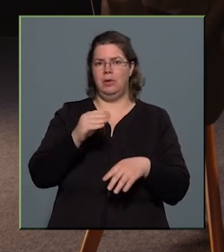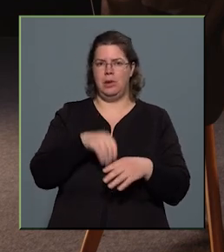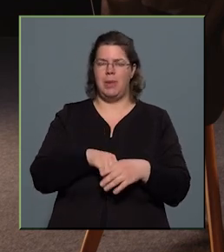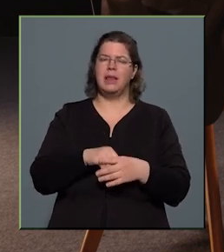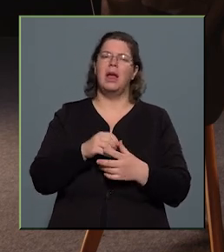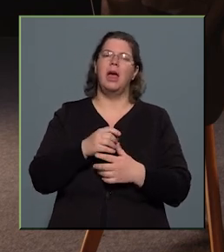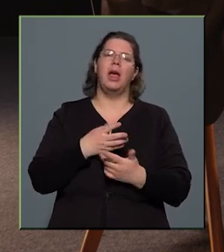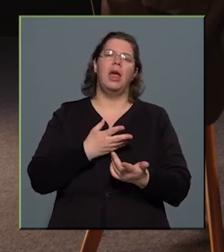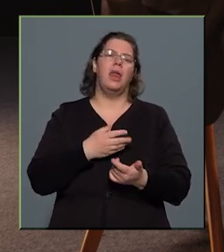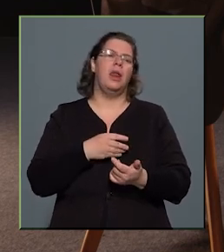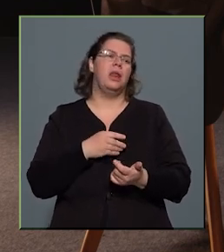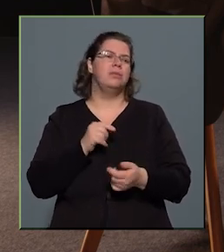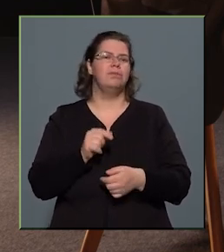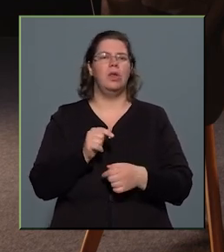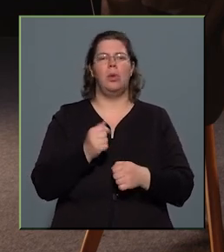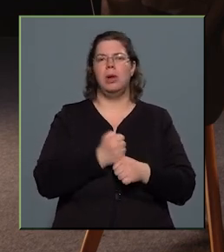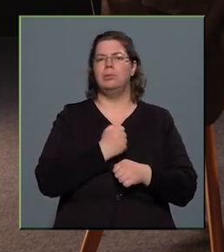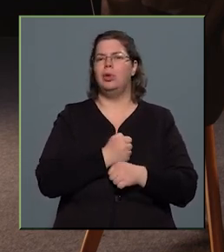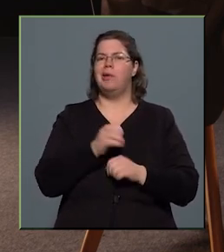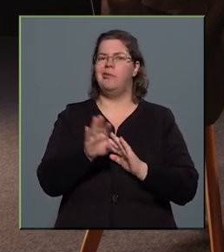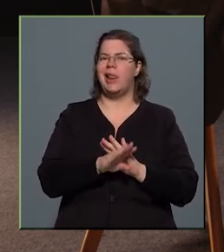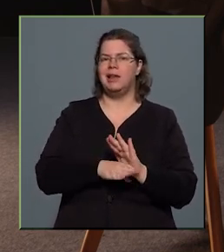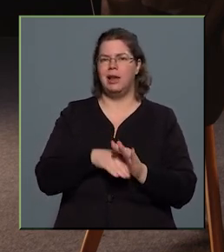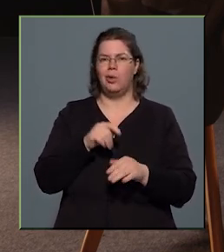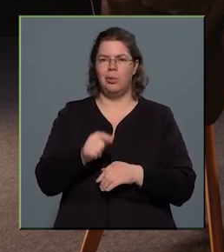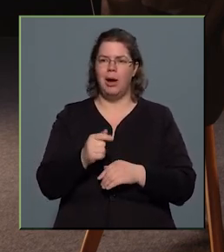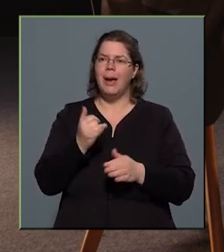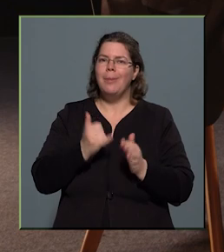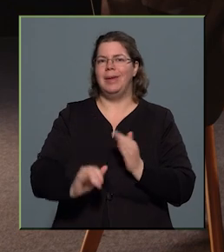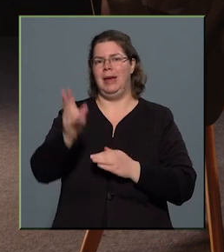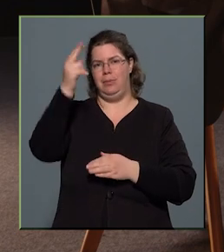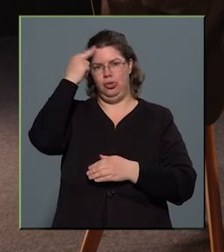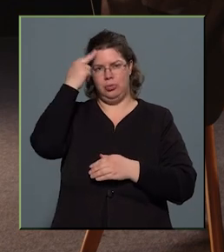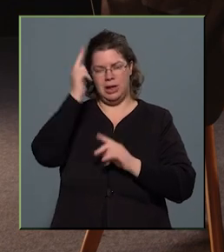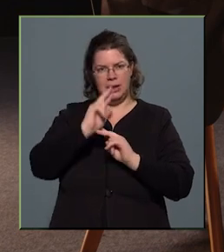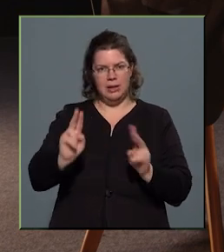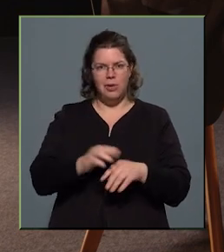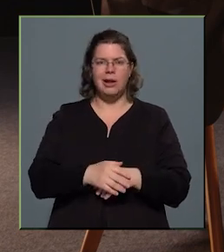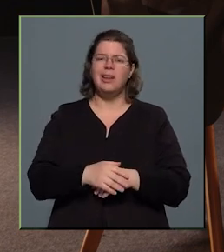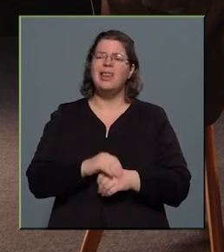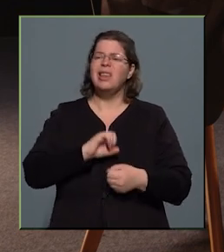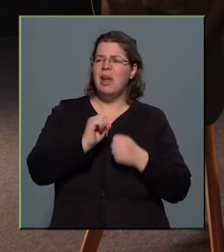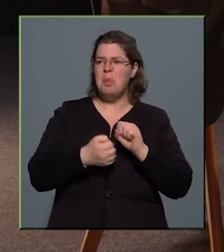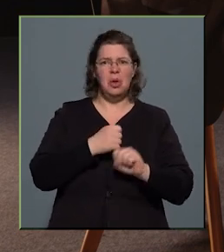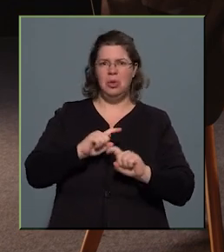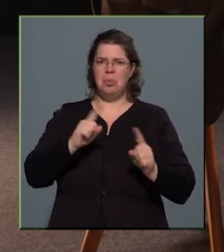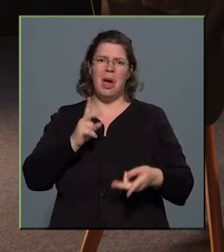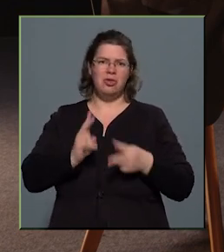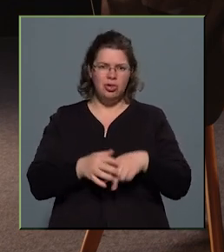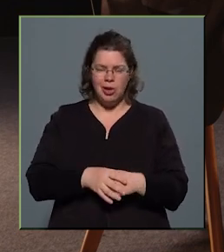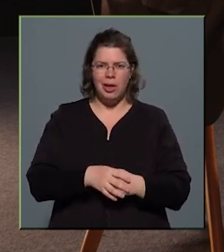a munkafeladatokban mélyebb ismereteid vannak, nem működünk mi sem máshogy.